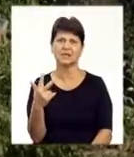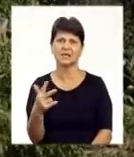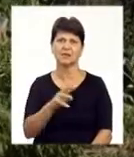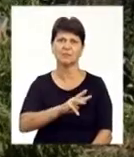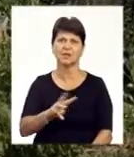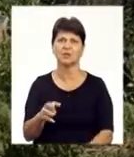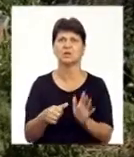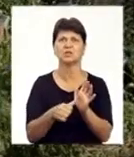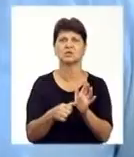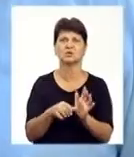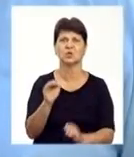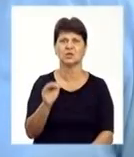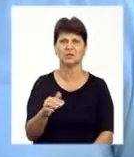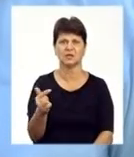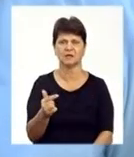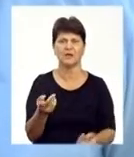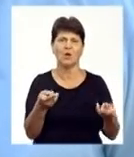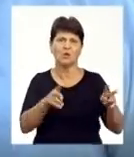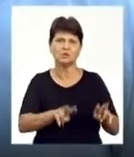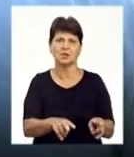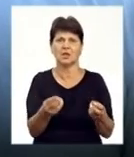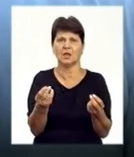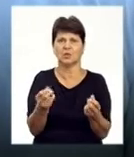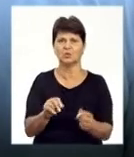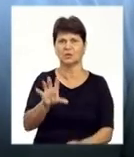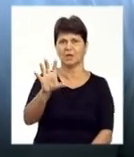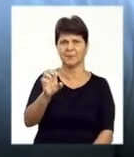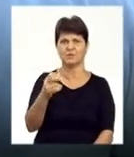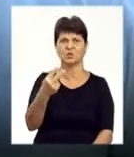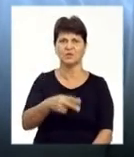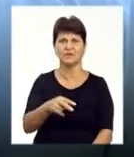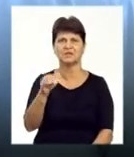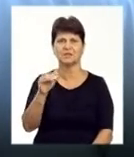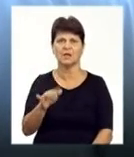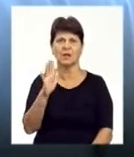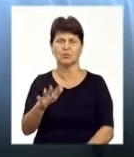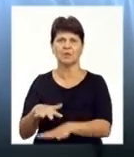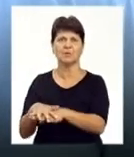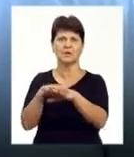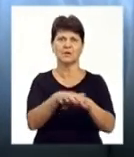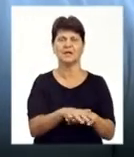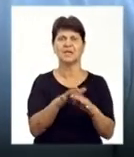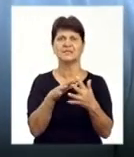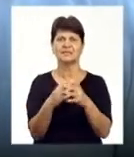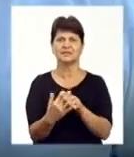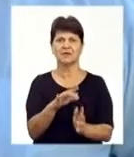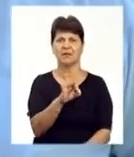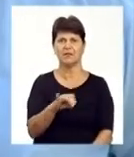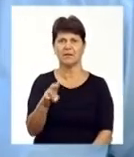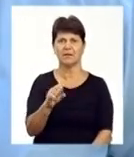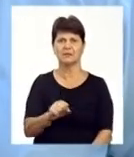600 тисяч гривень. Остальні кошти, це 520 тисяч, буде перераховано на сільську раду для